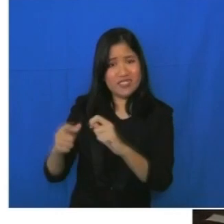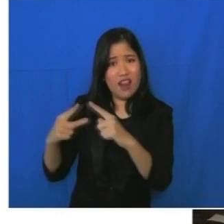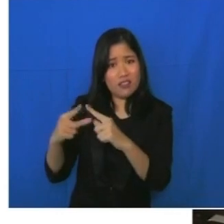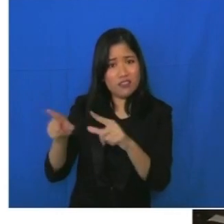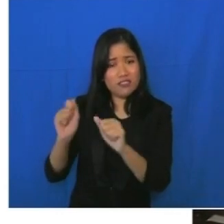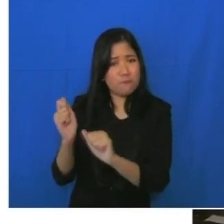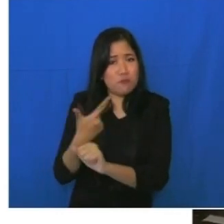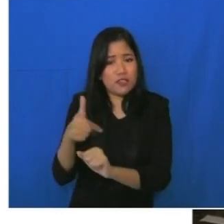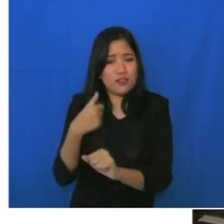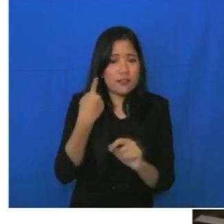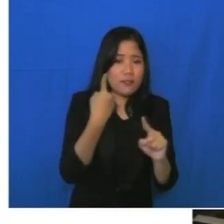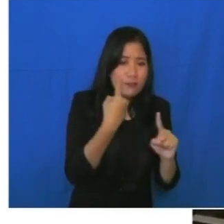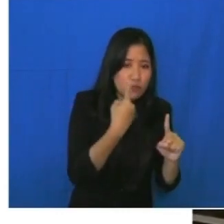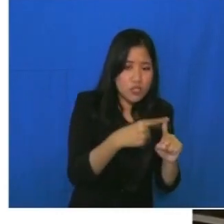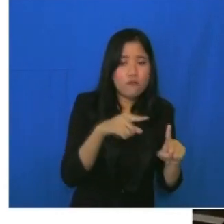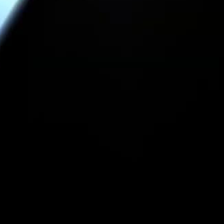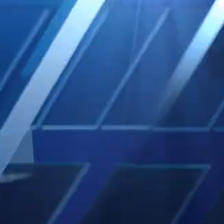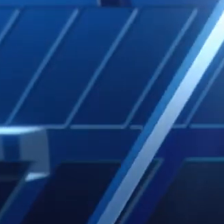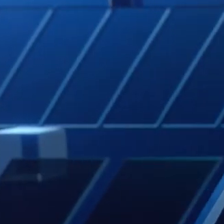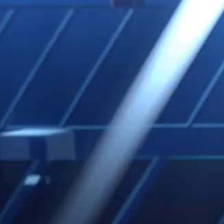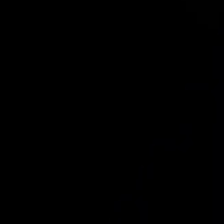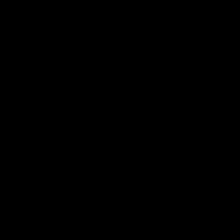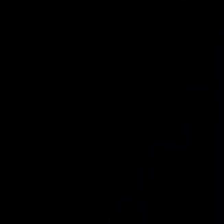mengetahui positif atau tidak juga sangat tinggi.